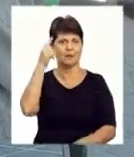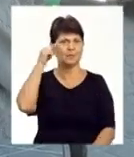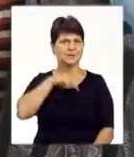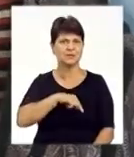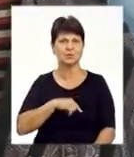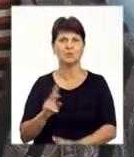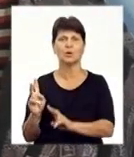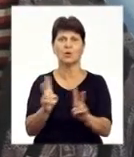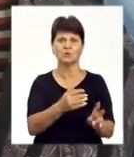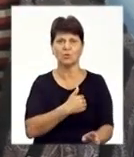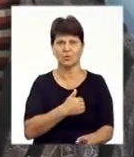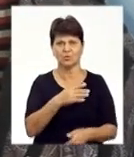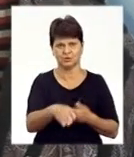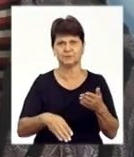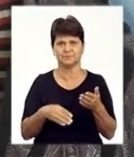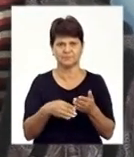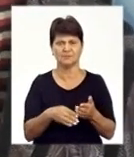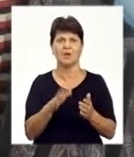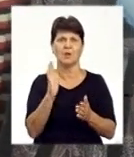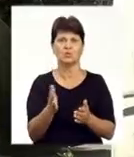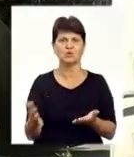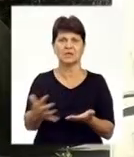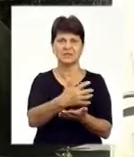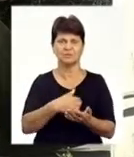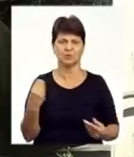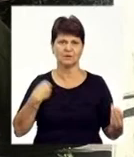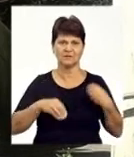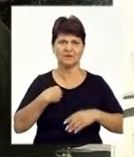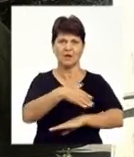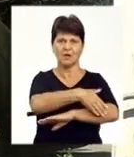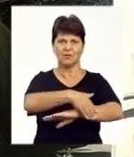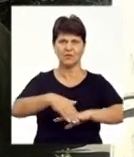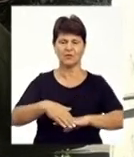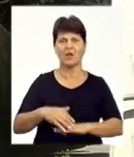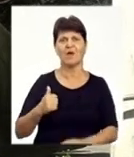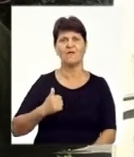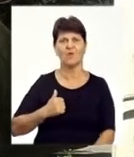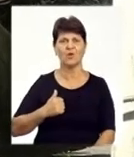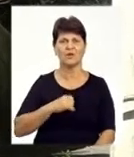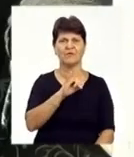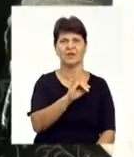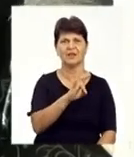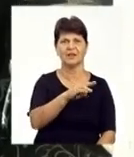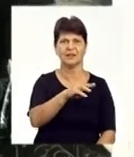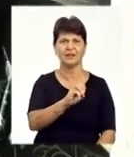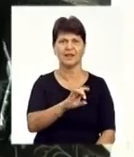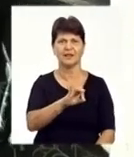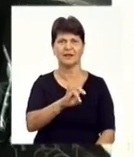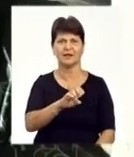небайдужі. Також діятиме пункт збору одягу, що розташований за адресою вулиця воїнів-інтернаціоналістів-12.